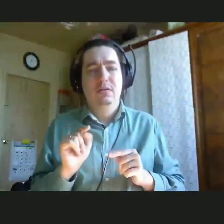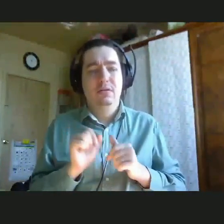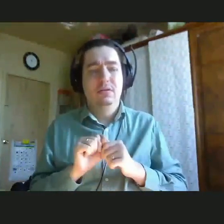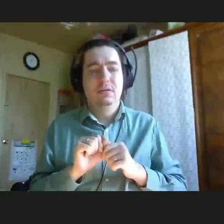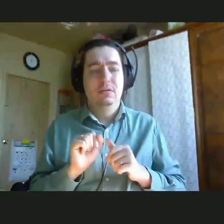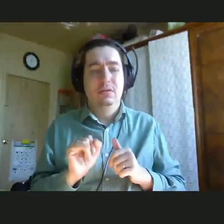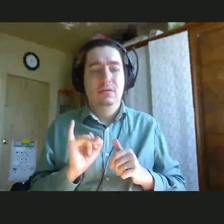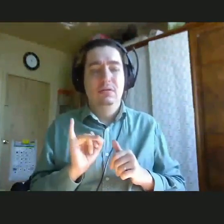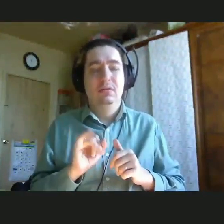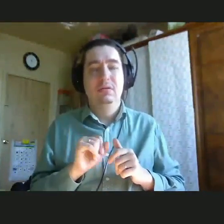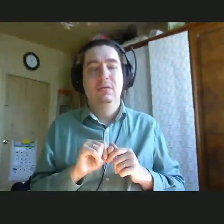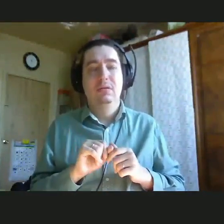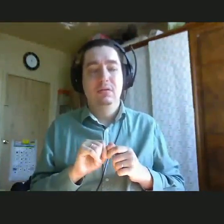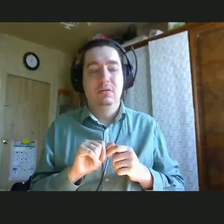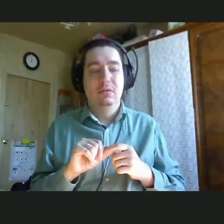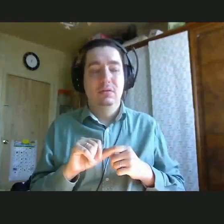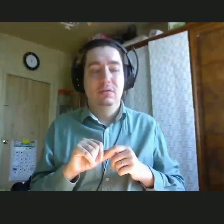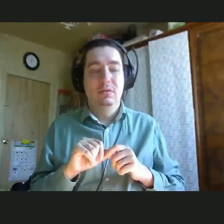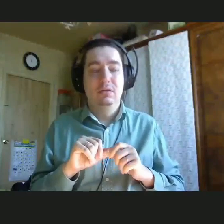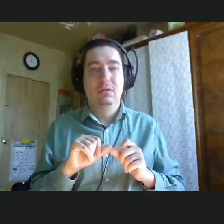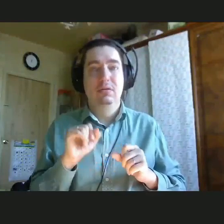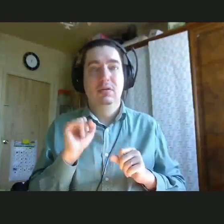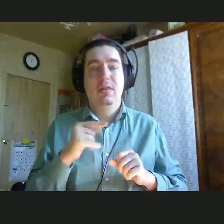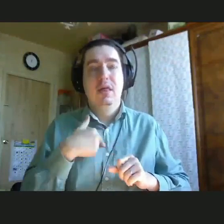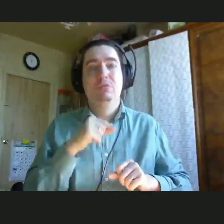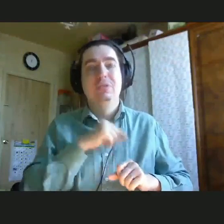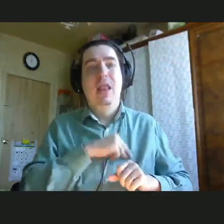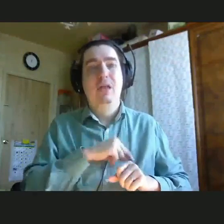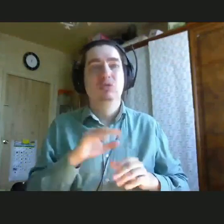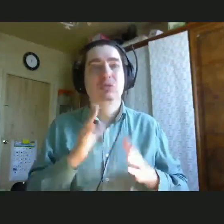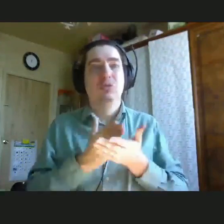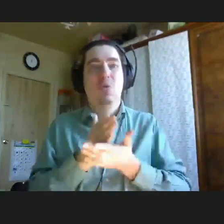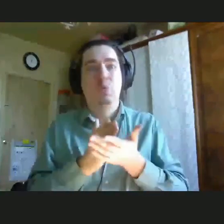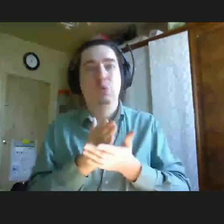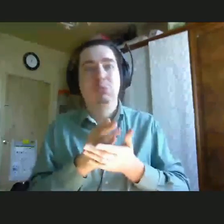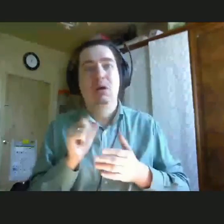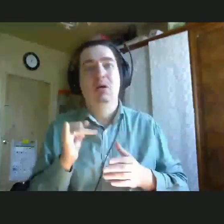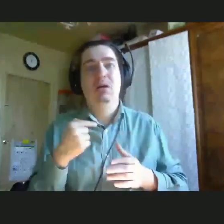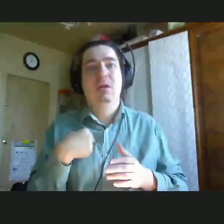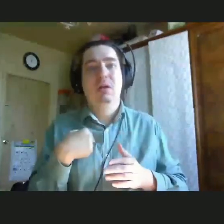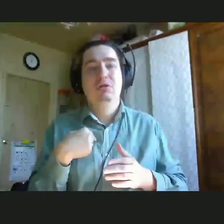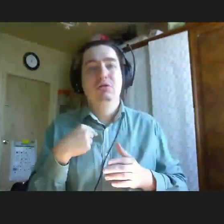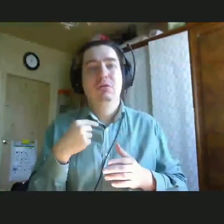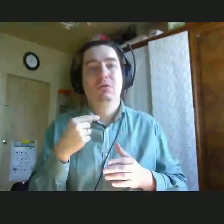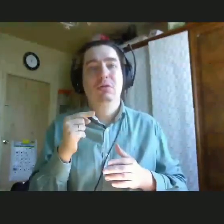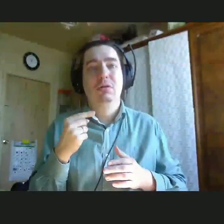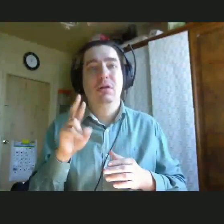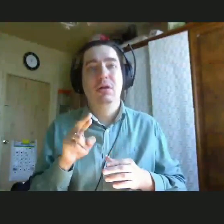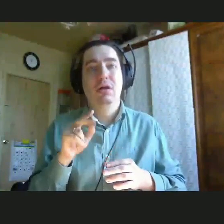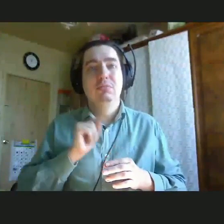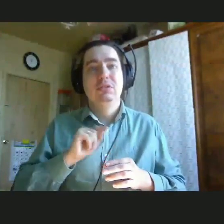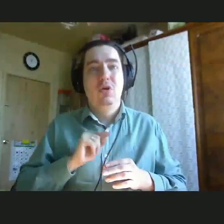систему работы используем и в нашей психологической службе, и в нашей логопедической службе. Я как